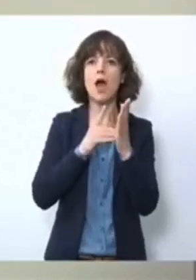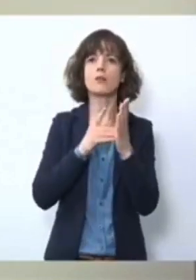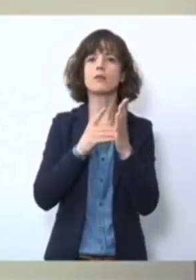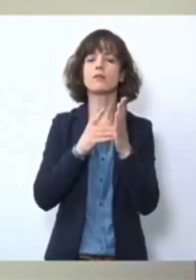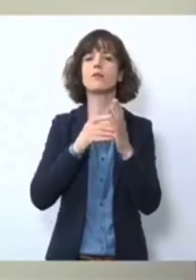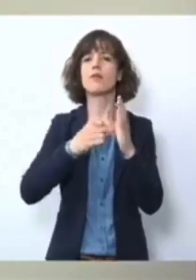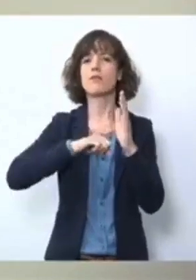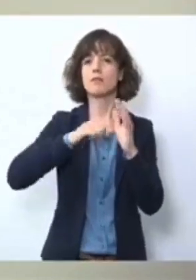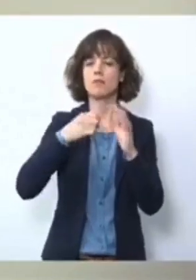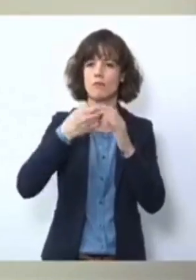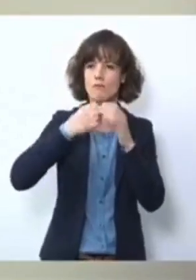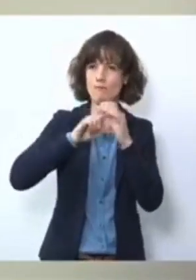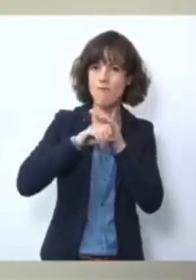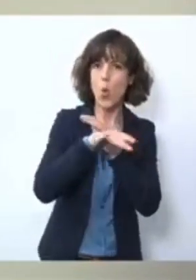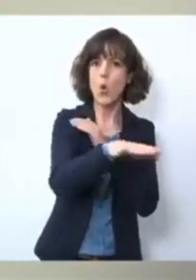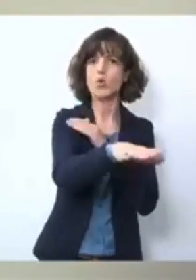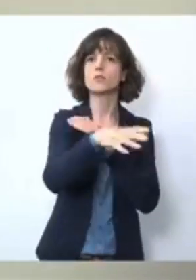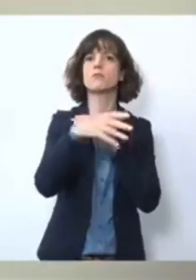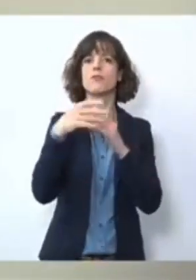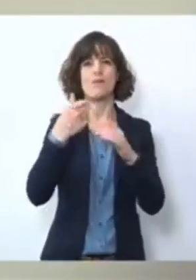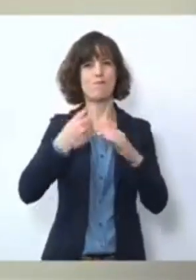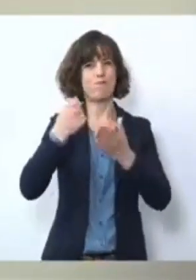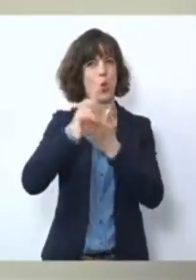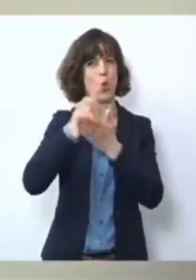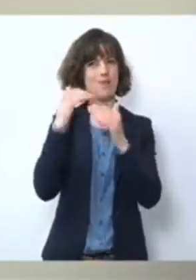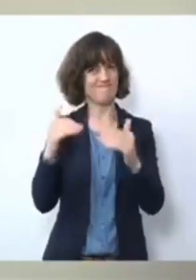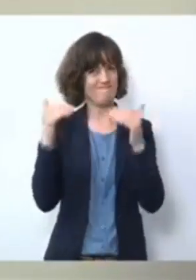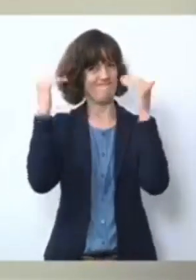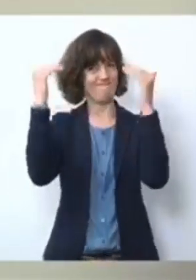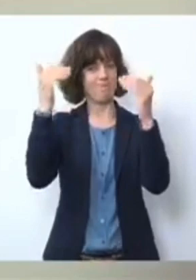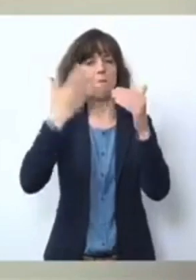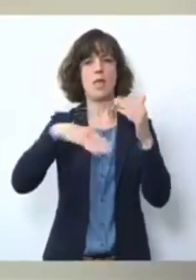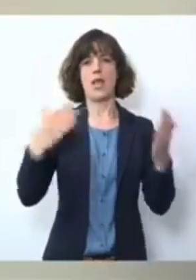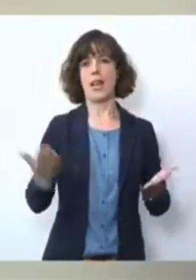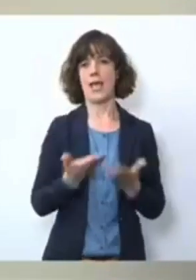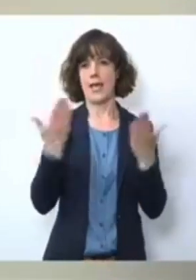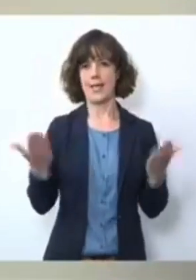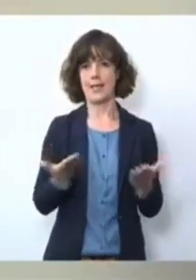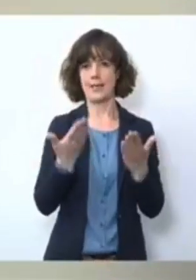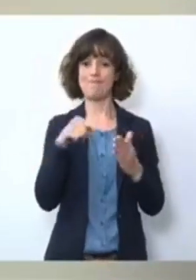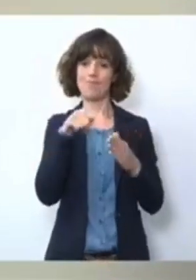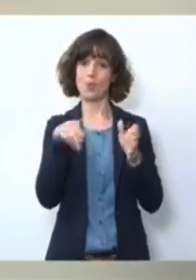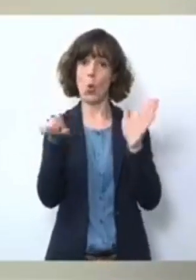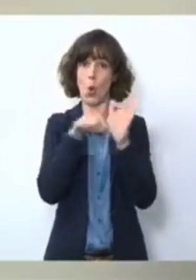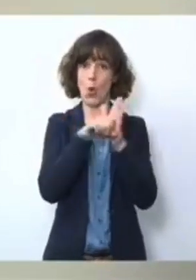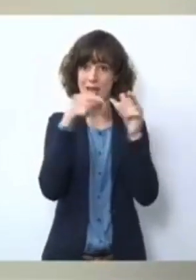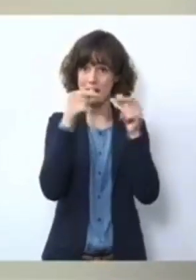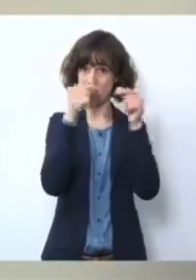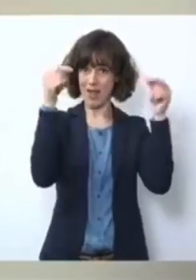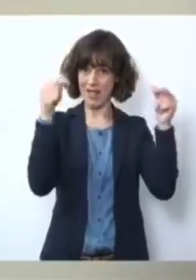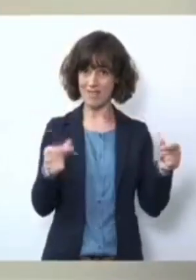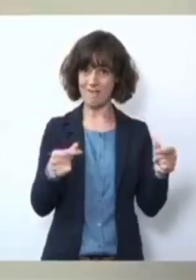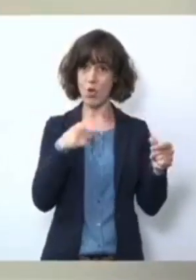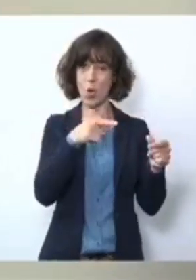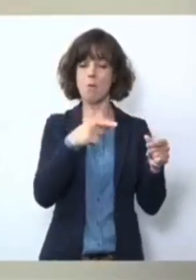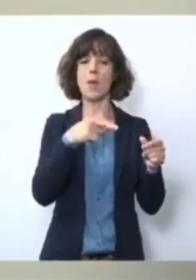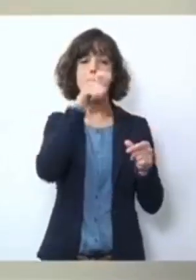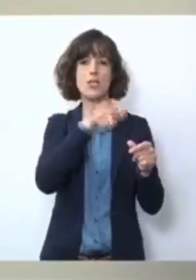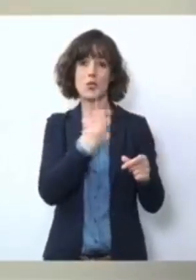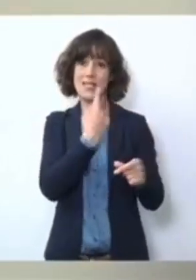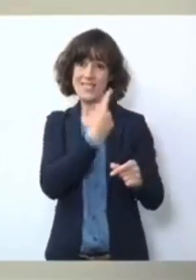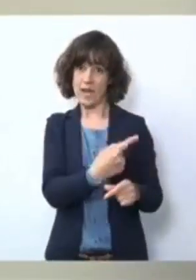einfach beschleunigt und definitiv erleichtert. Über diese Online-Plattformen können infizierte Personen, aber auch deren